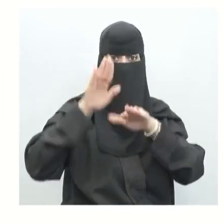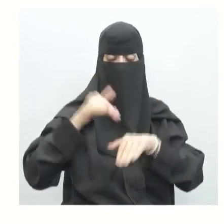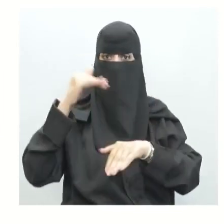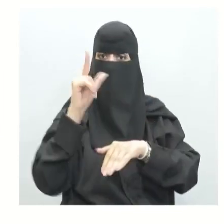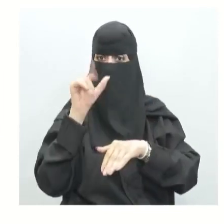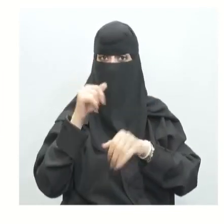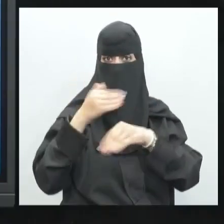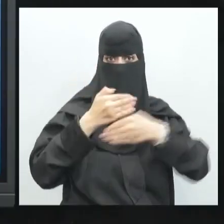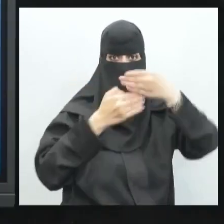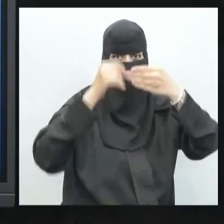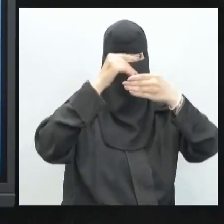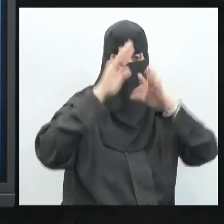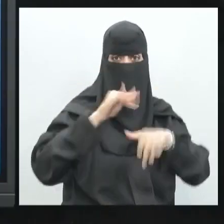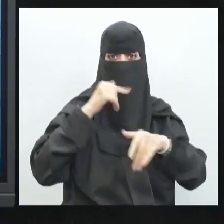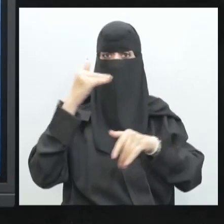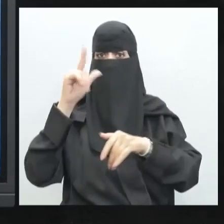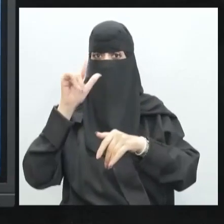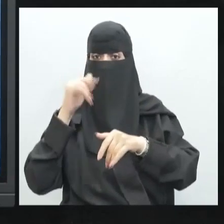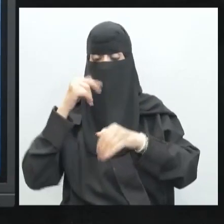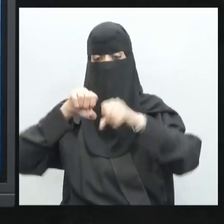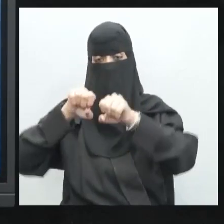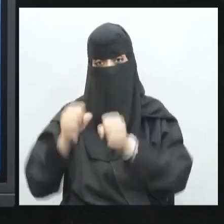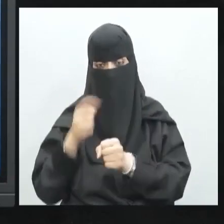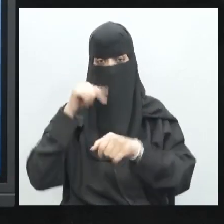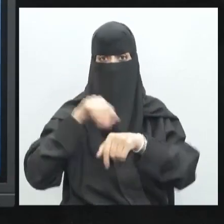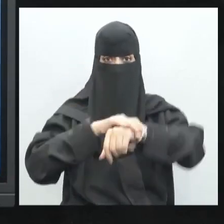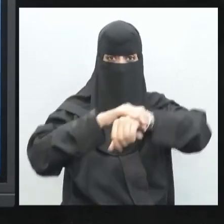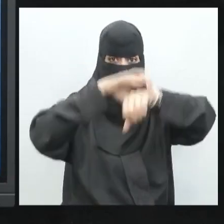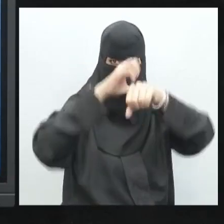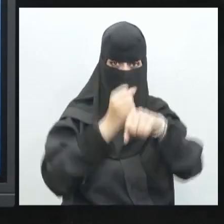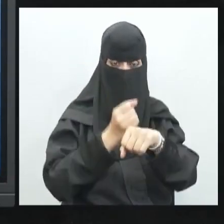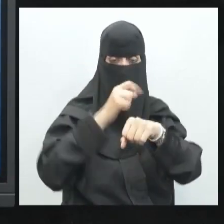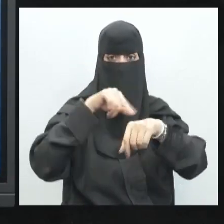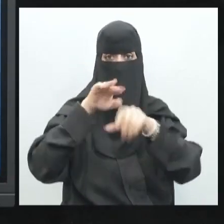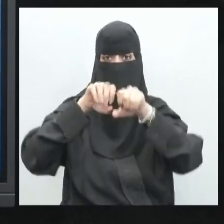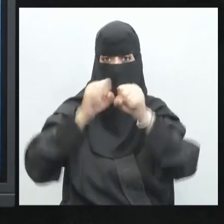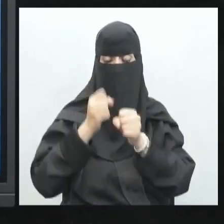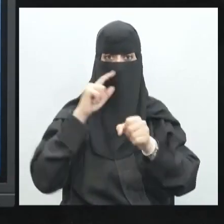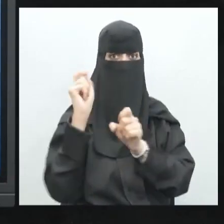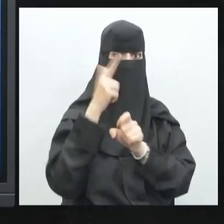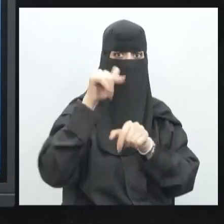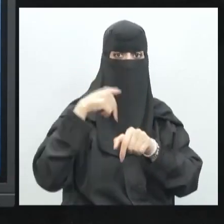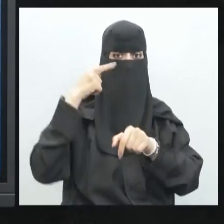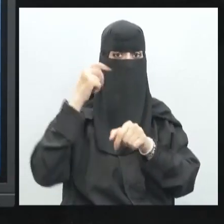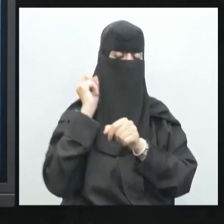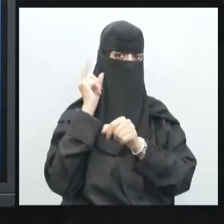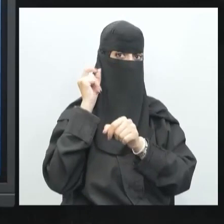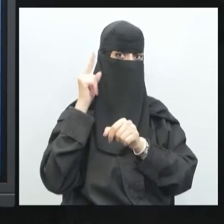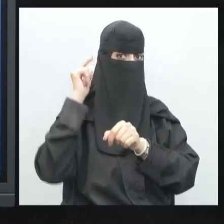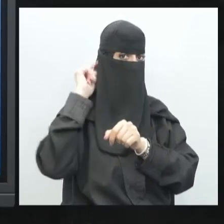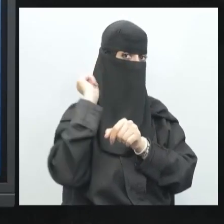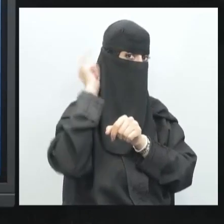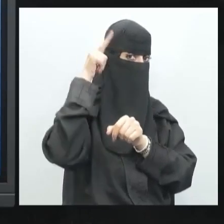عظم بانية وهناك خلايا عظم هادمة فعندما يتعرض الإنسان للكسر مباشرة الدماغ يرسل